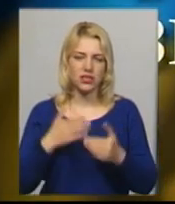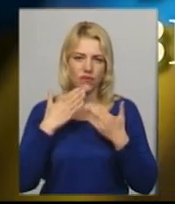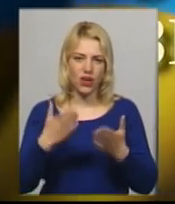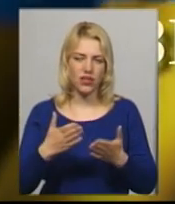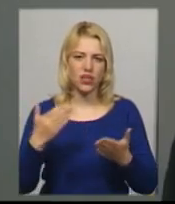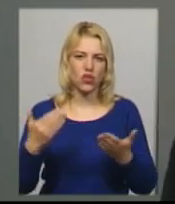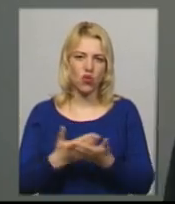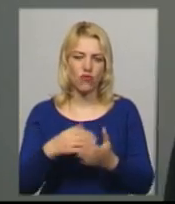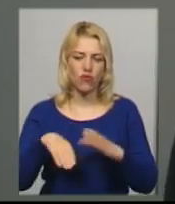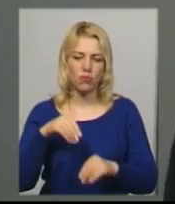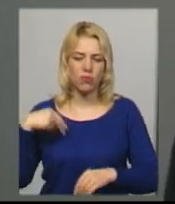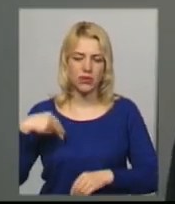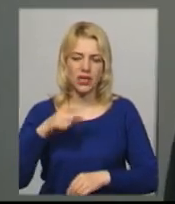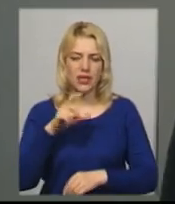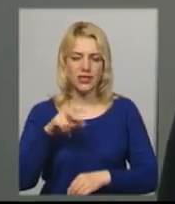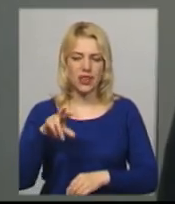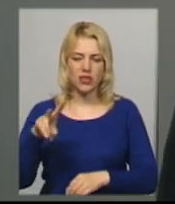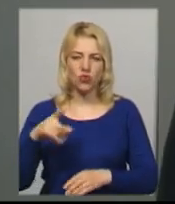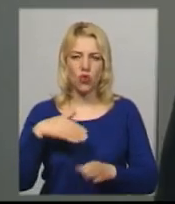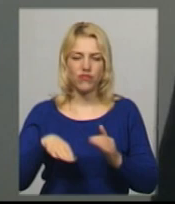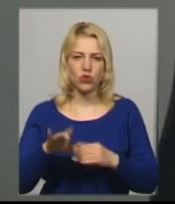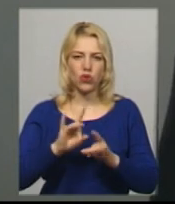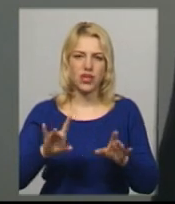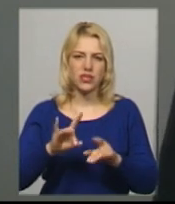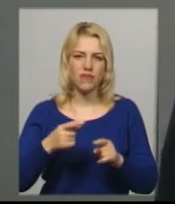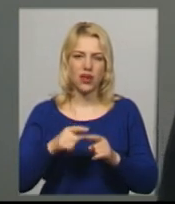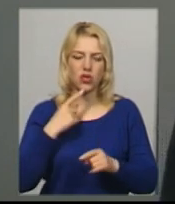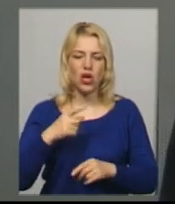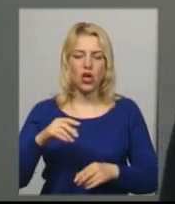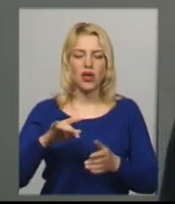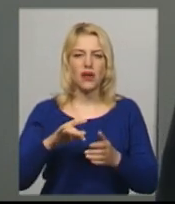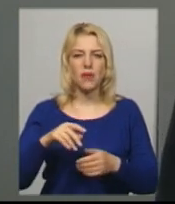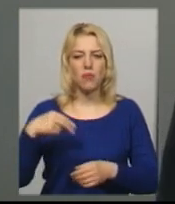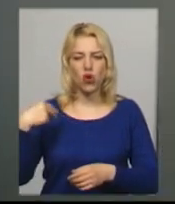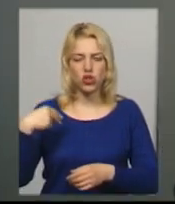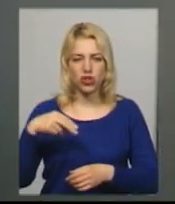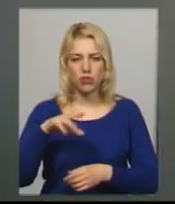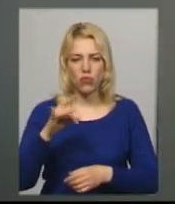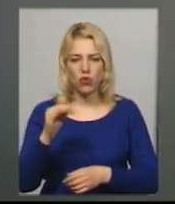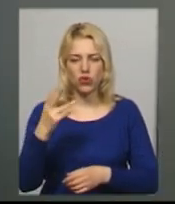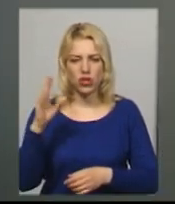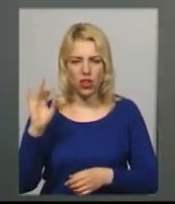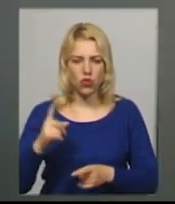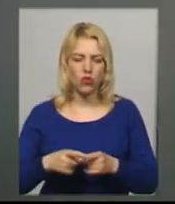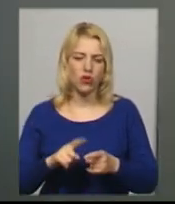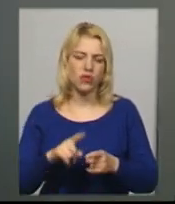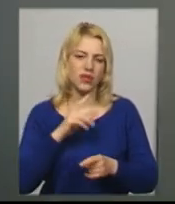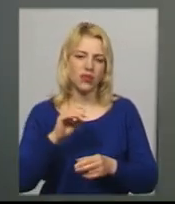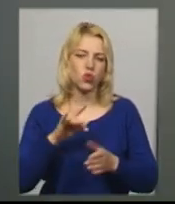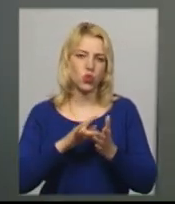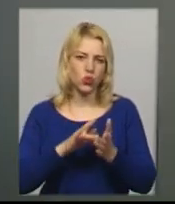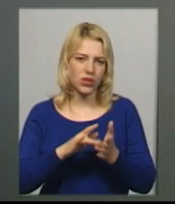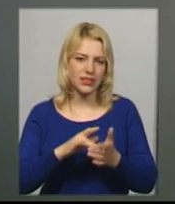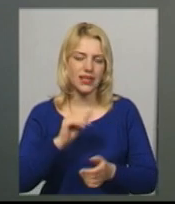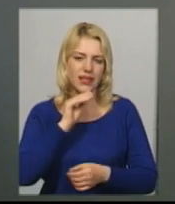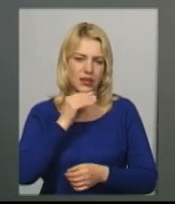України Зеленського. У відео він називає Порошенка туристом єгипецького готелю та звинувачує парламент, що ті затягують призначення